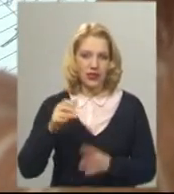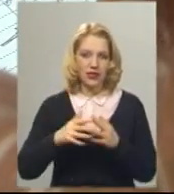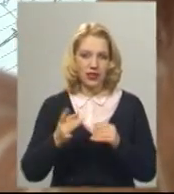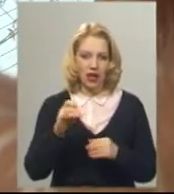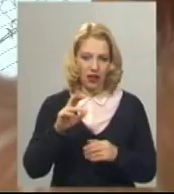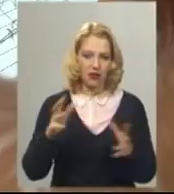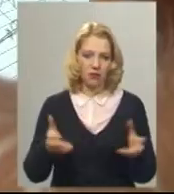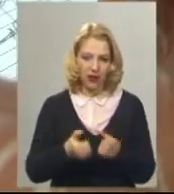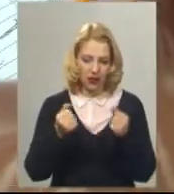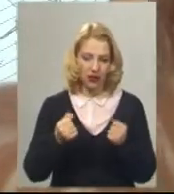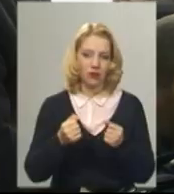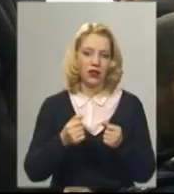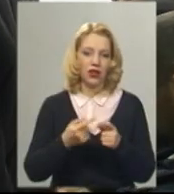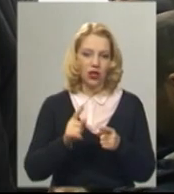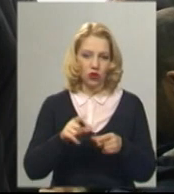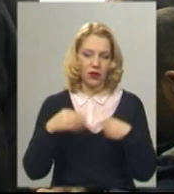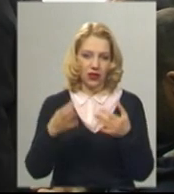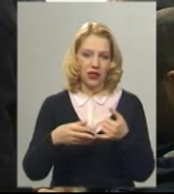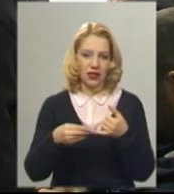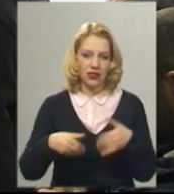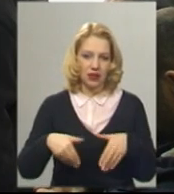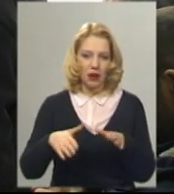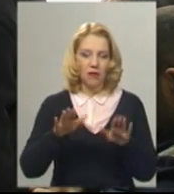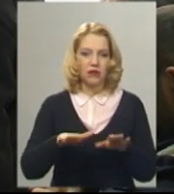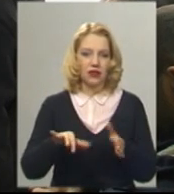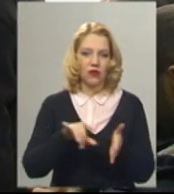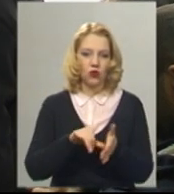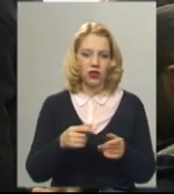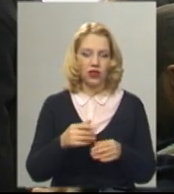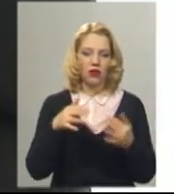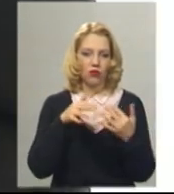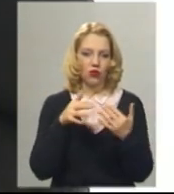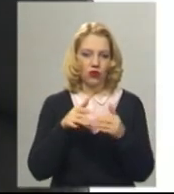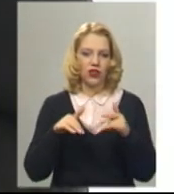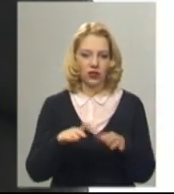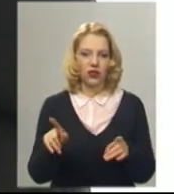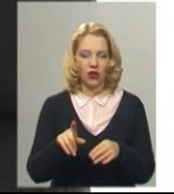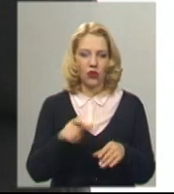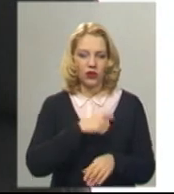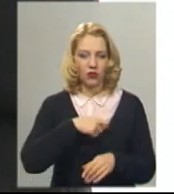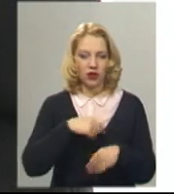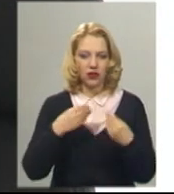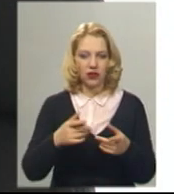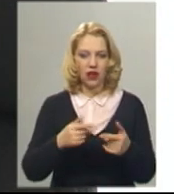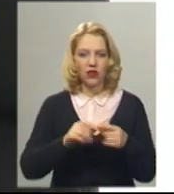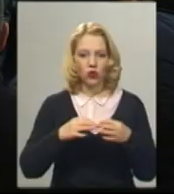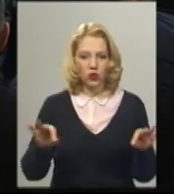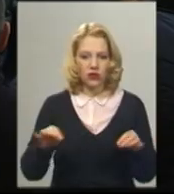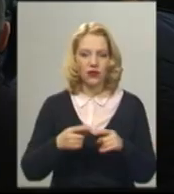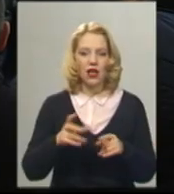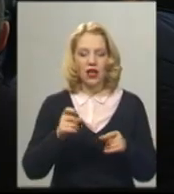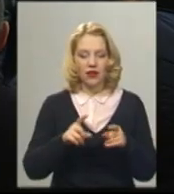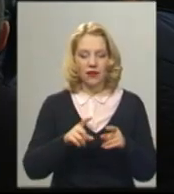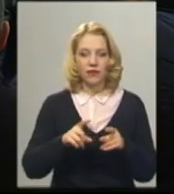надання йому ділянки у власність. Місцевий учасник бойових дій, якому раніше депутати надали дозвіл на виготовлення проєкту землеустрою на ту ж